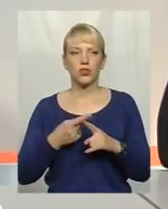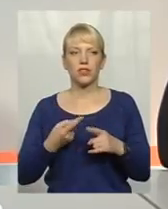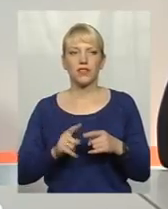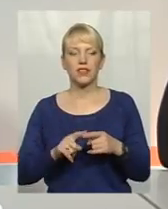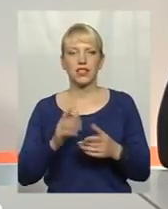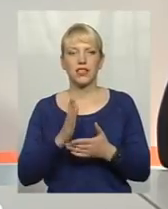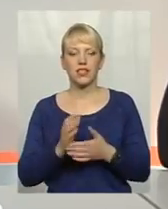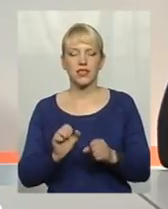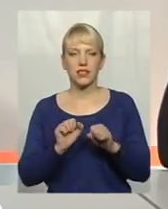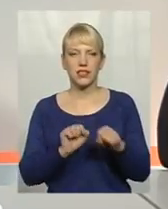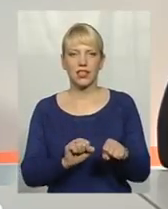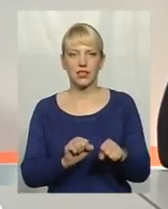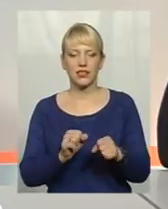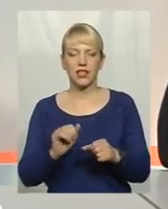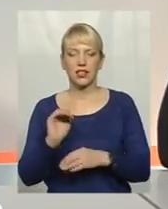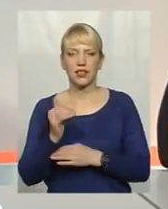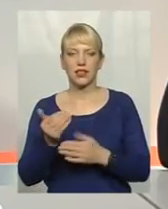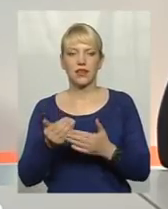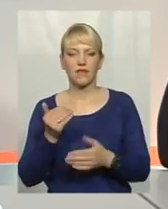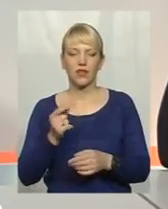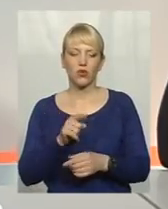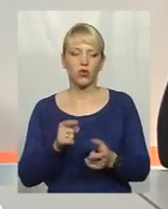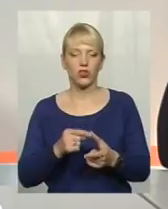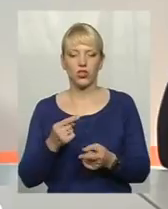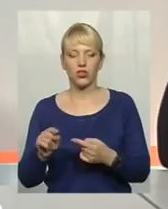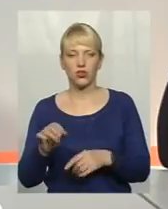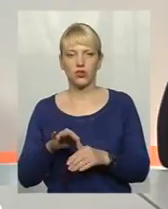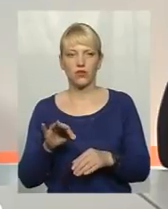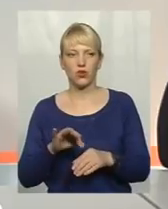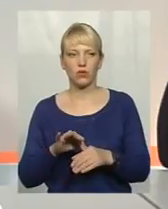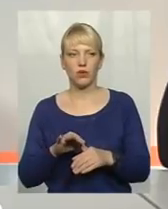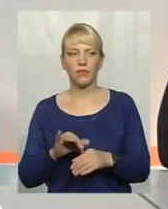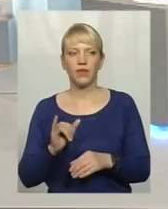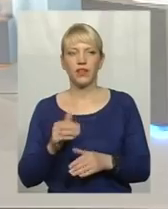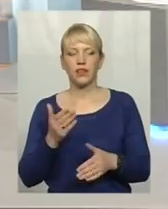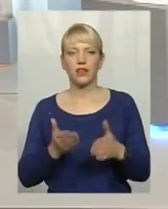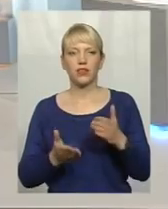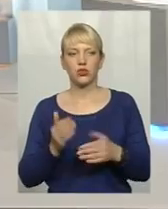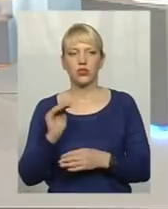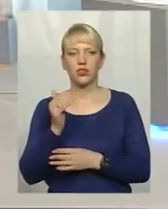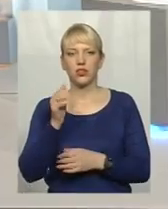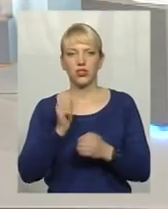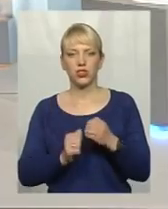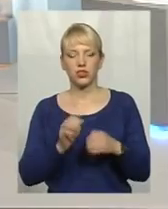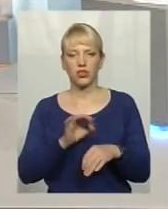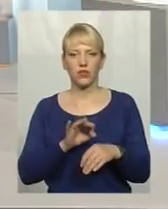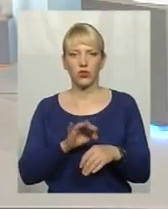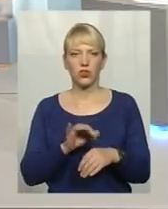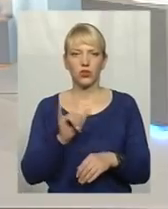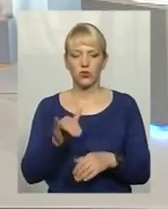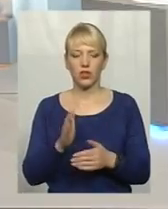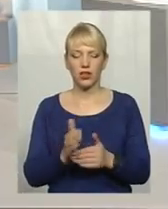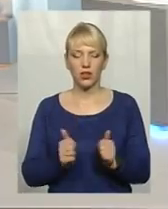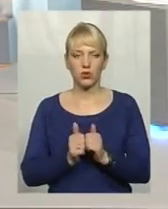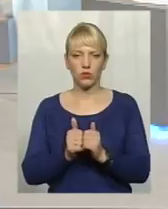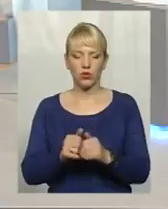є захист, захист дитини від тої чи іншої хвороби. І якщо дитина часто хворіюча, якщо в неї є супутні